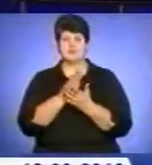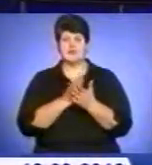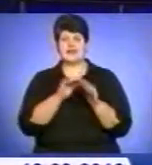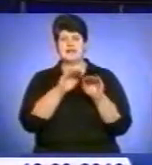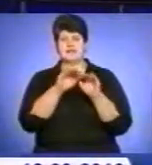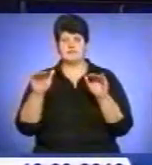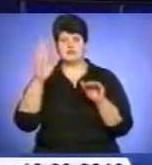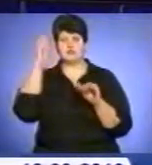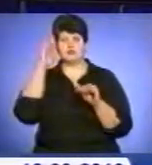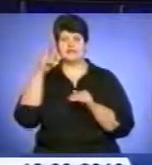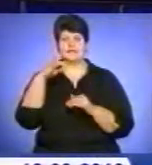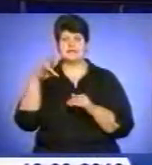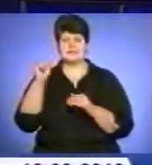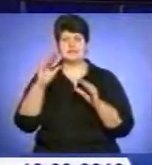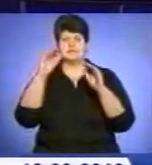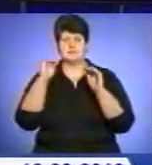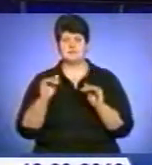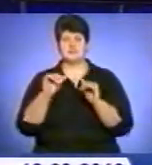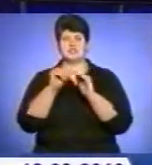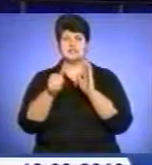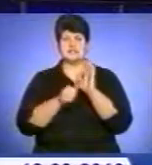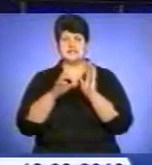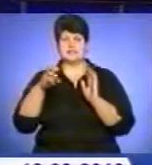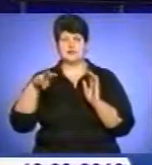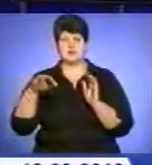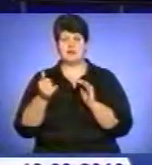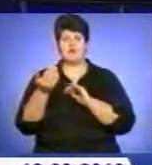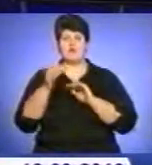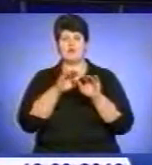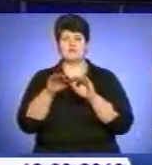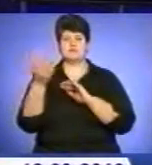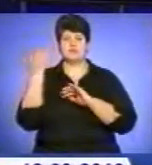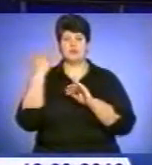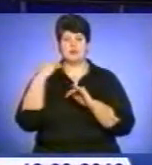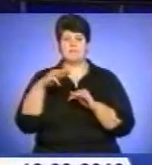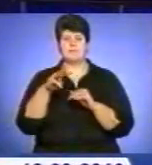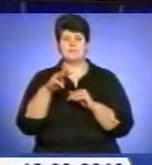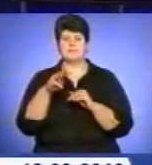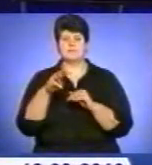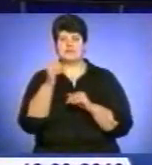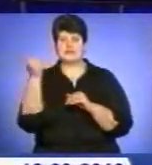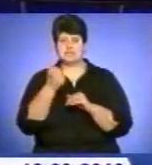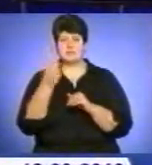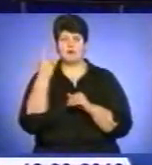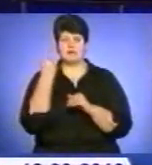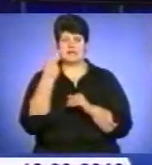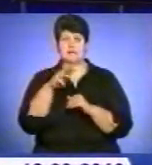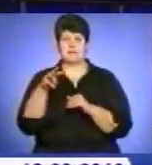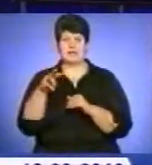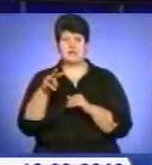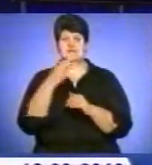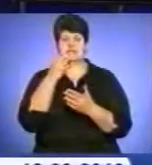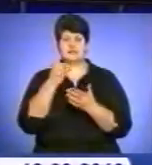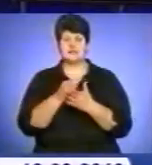Дністрі за добу знизився на 16 сантиметрів, а порівняно з минулим тижнем – на метр, повідомив начальник управління з питань надзвичайних